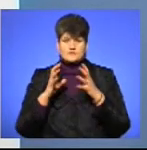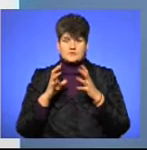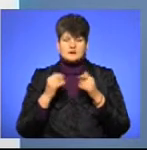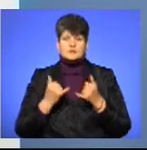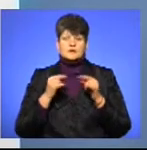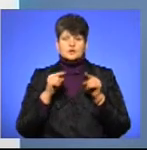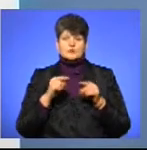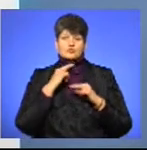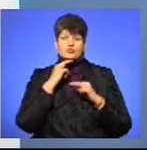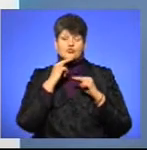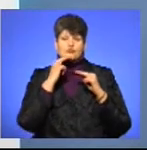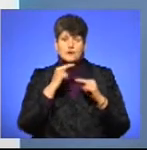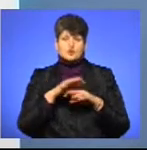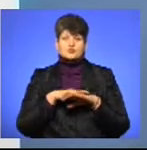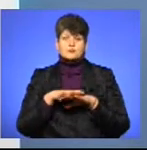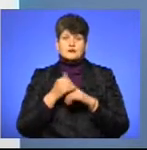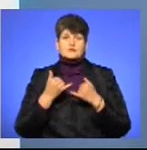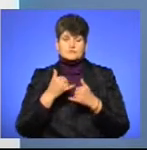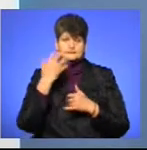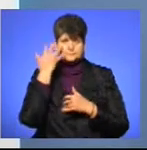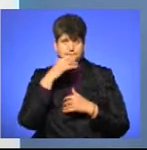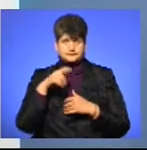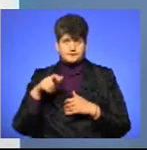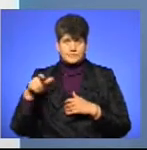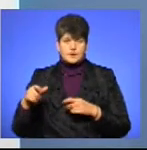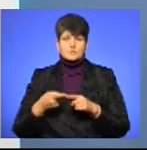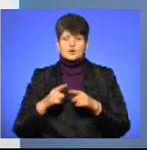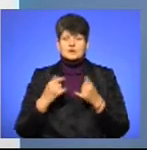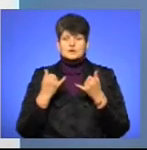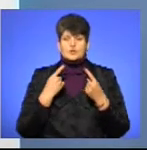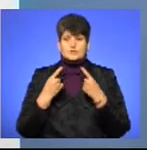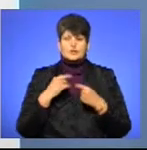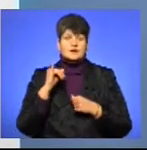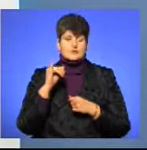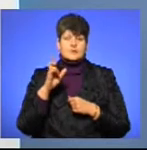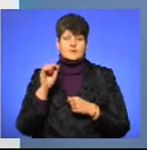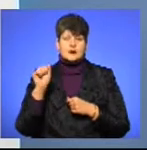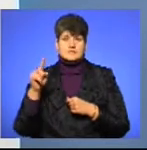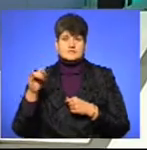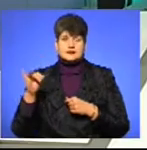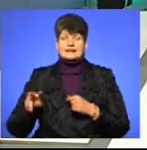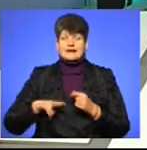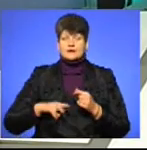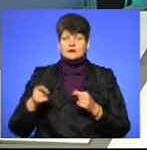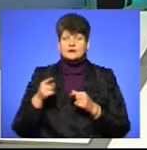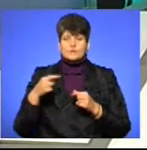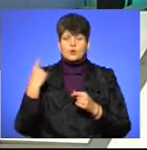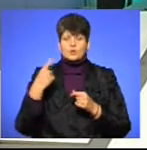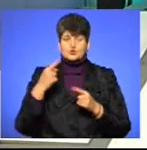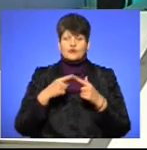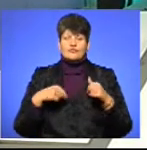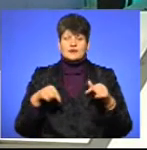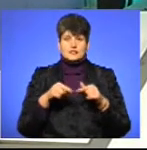метою, щоб привернути увагу суспільства до незрячих людей. Сьогодні про це ми поговоримо з Іриною Базулевською, директором Тернопільського обласного